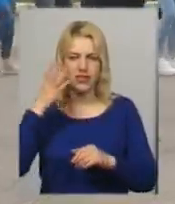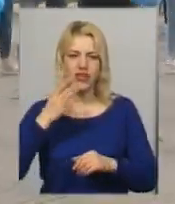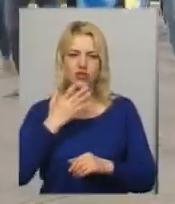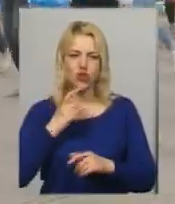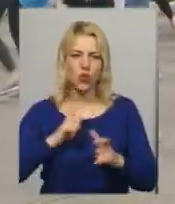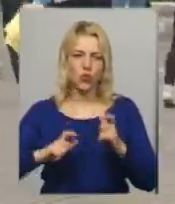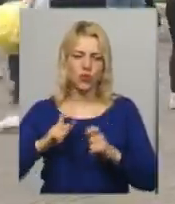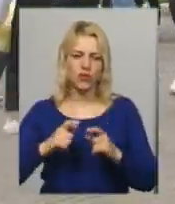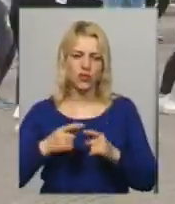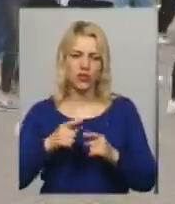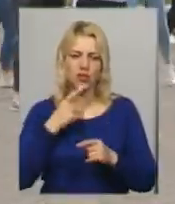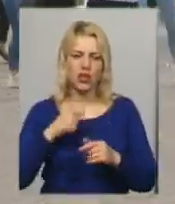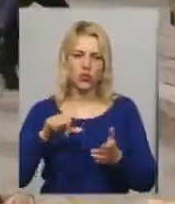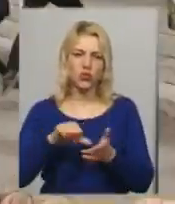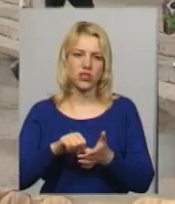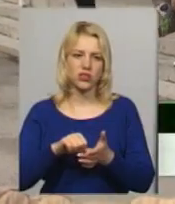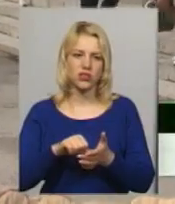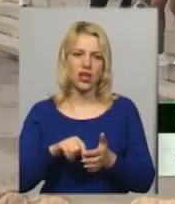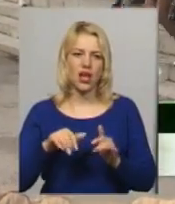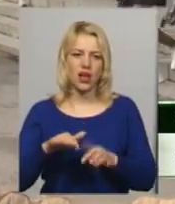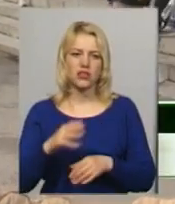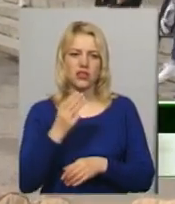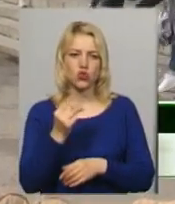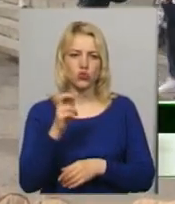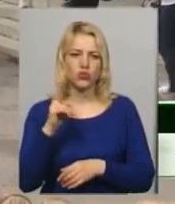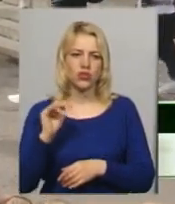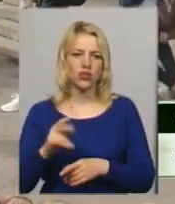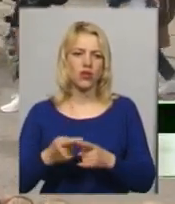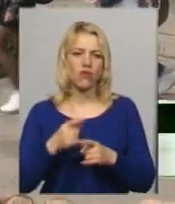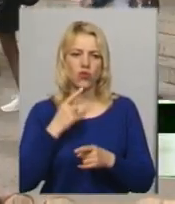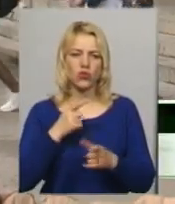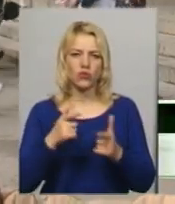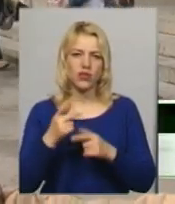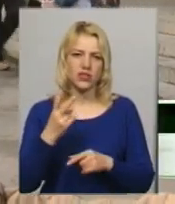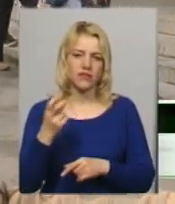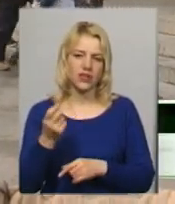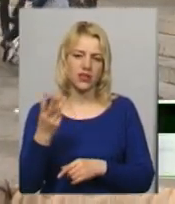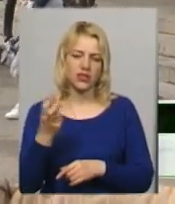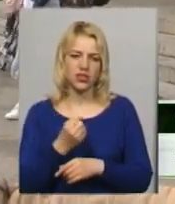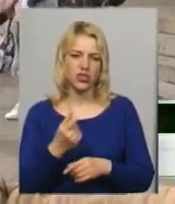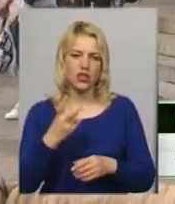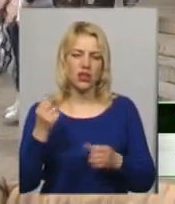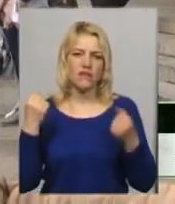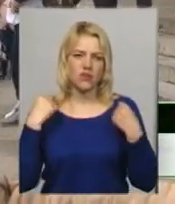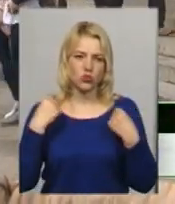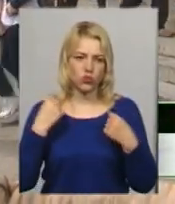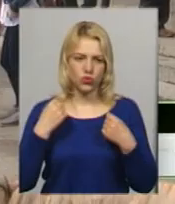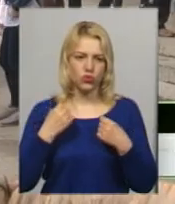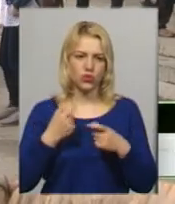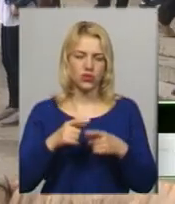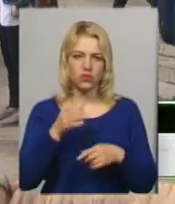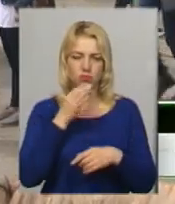учасниця акції Ольга Шубчик. Готувалися близько двох-трьох тижнів на уроках фізкультури. Нам